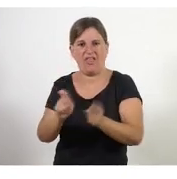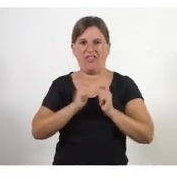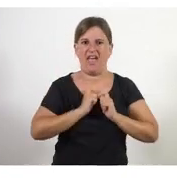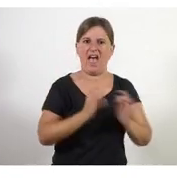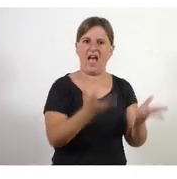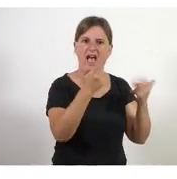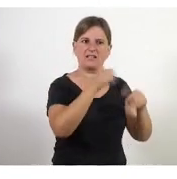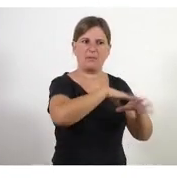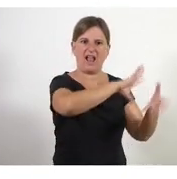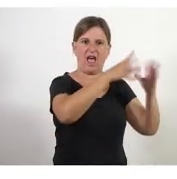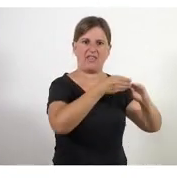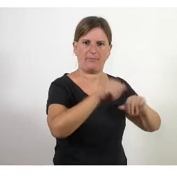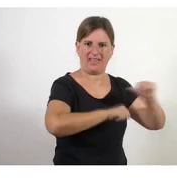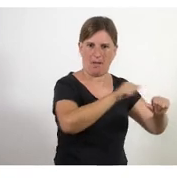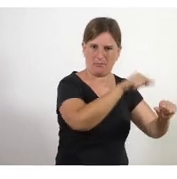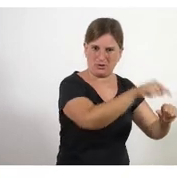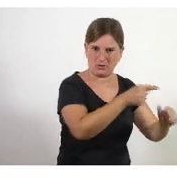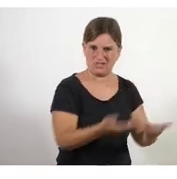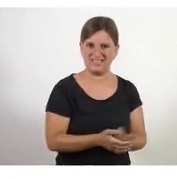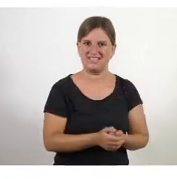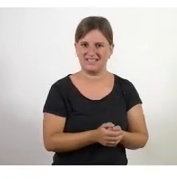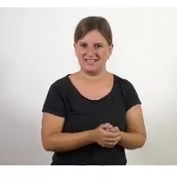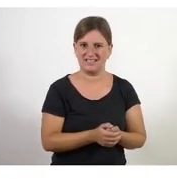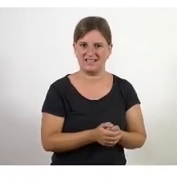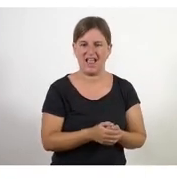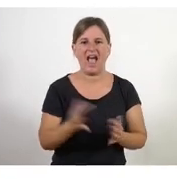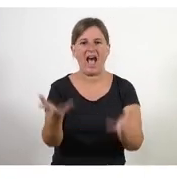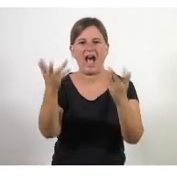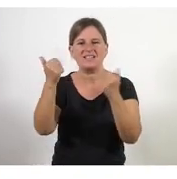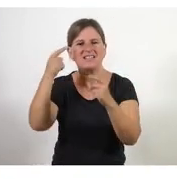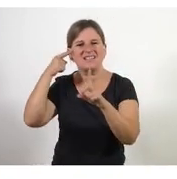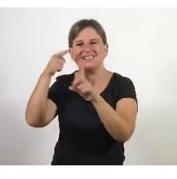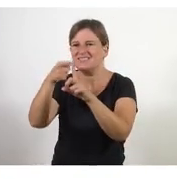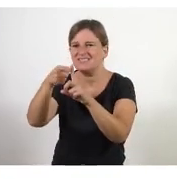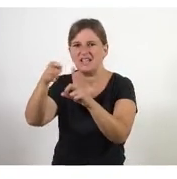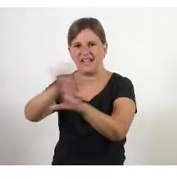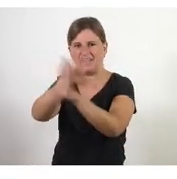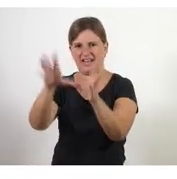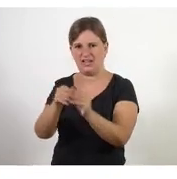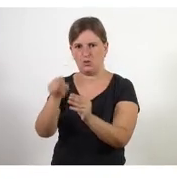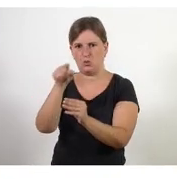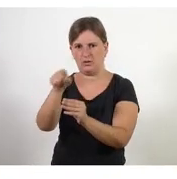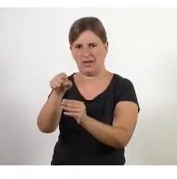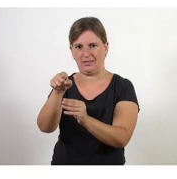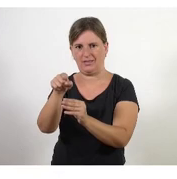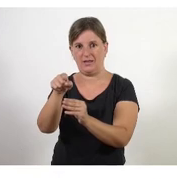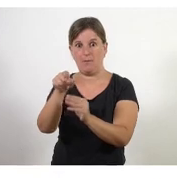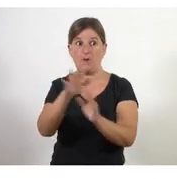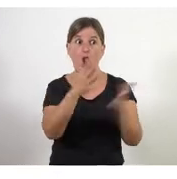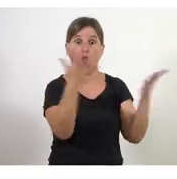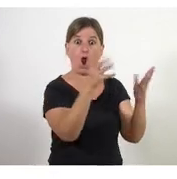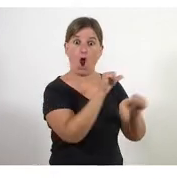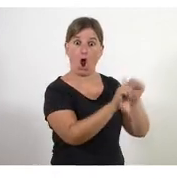'agilitat et parlarà sempre del resultat que volem aconseguir però et deixarà canviar el com